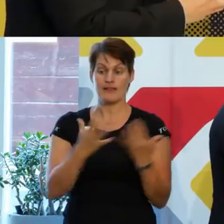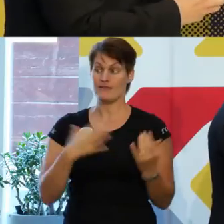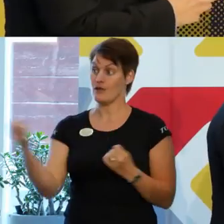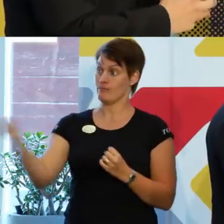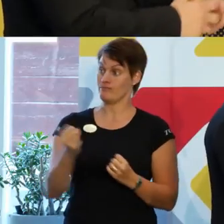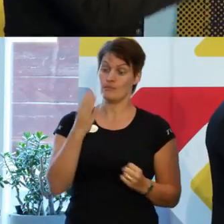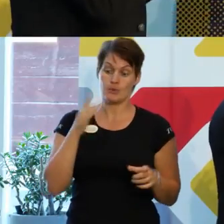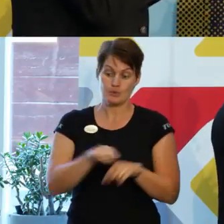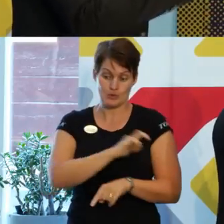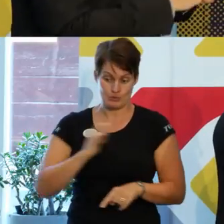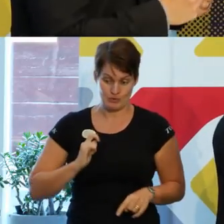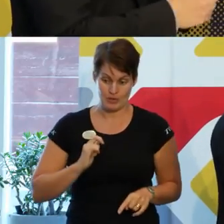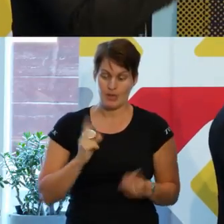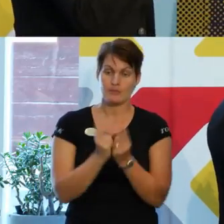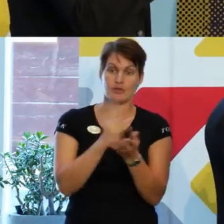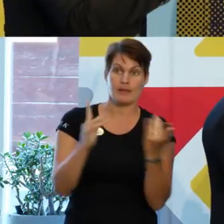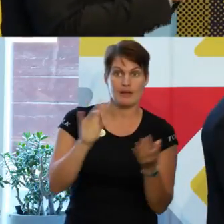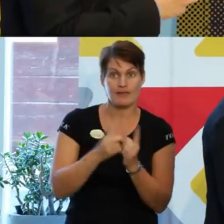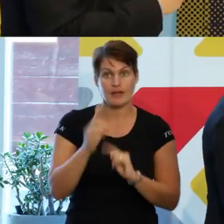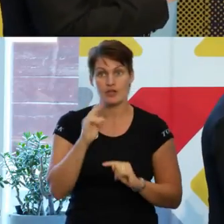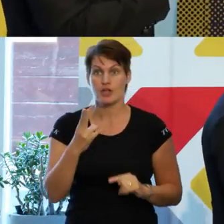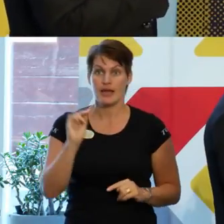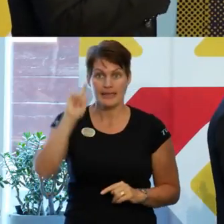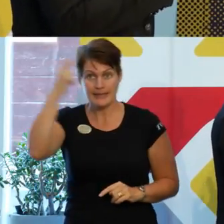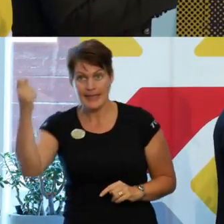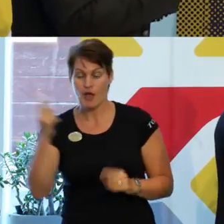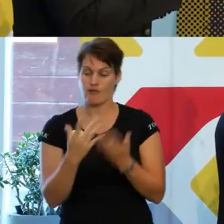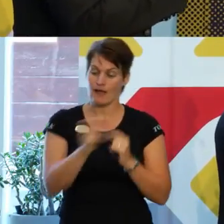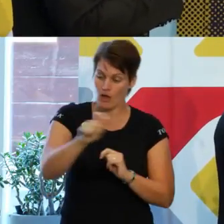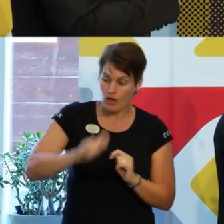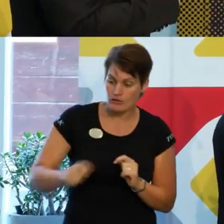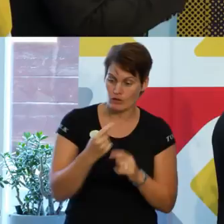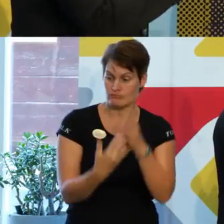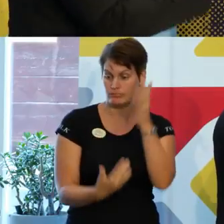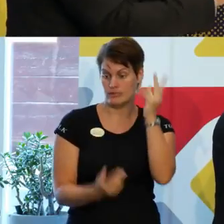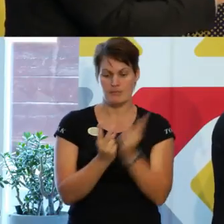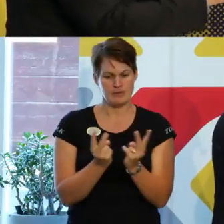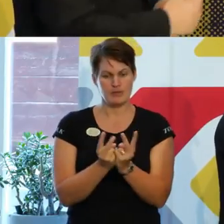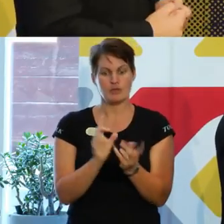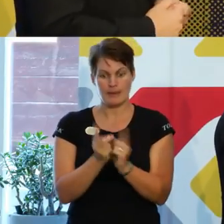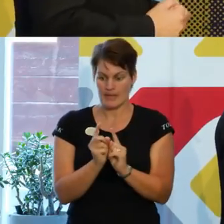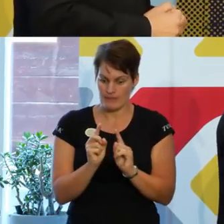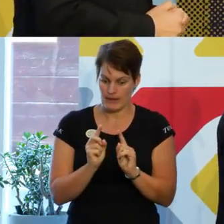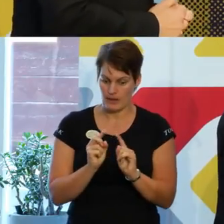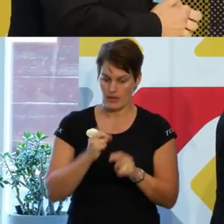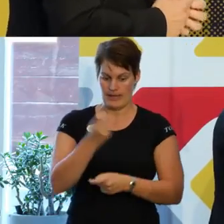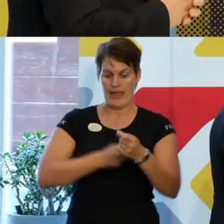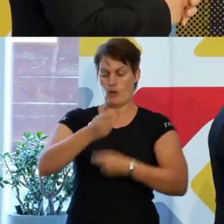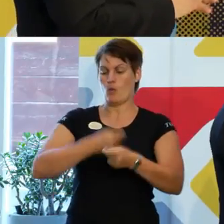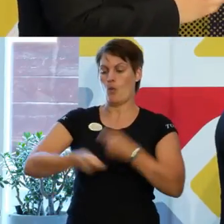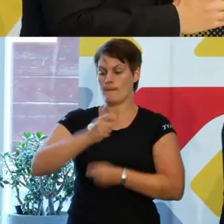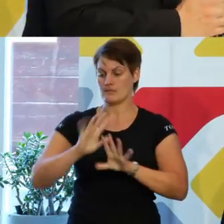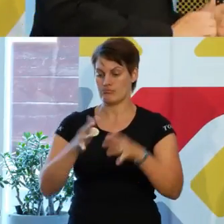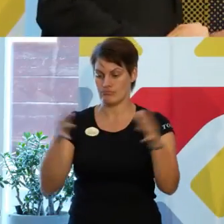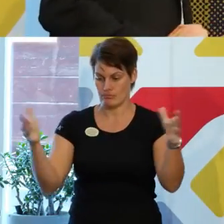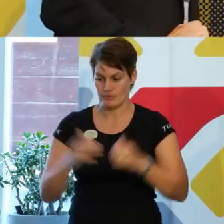mångfald kommer det massa bra idéer och kanske nya företag så är det här en nyckel till tillväxt, hållbar tillväxt. Så det är liksom